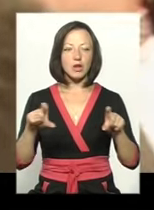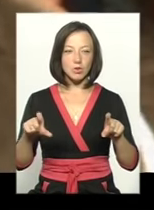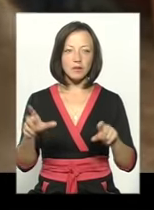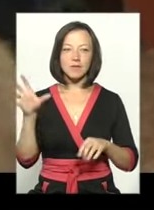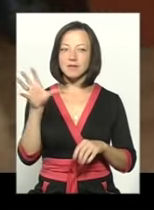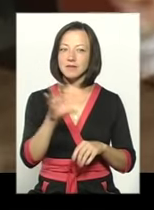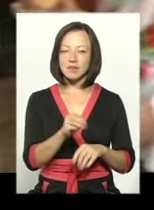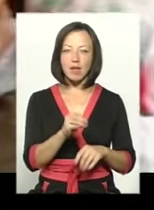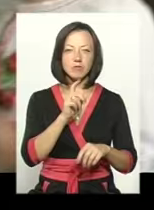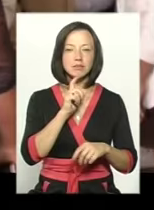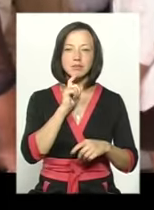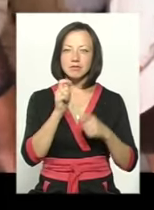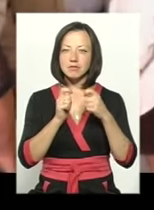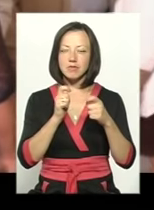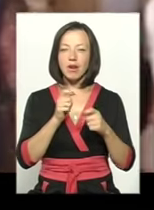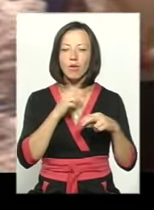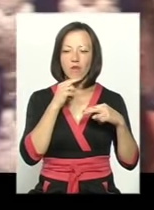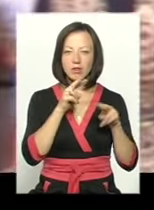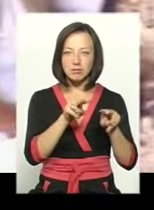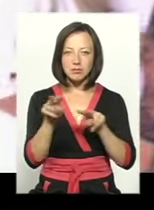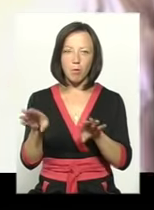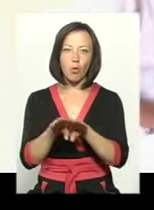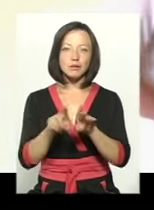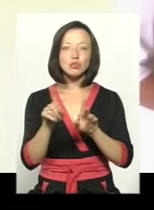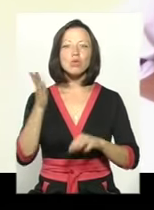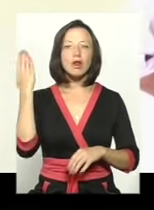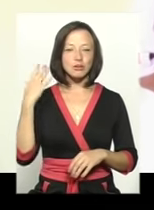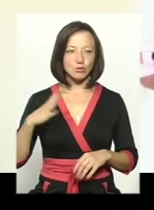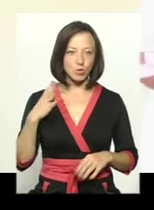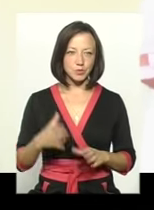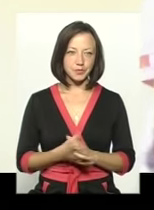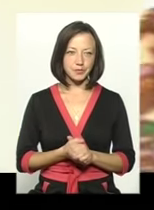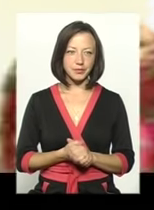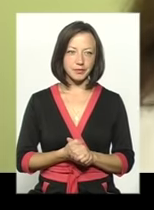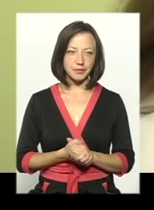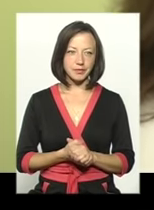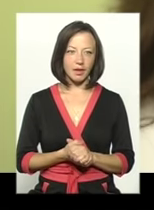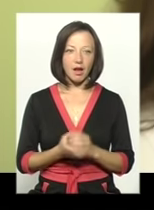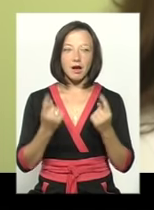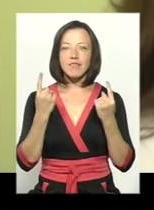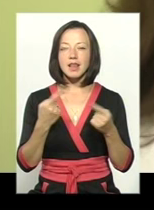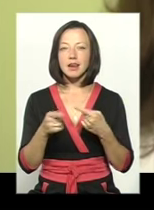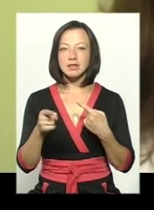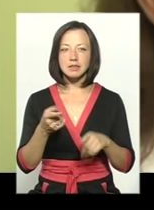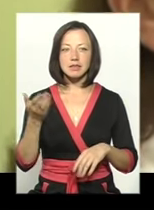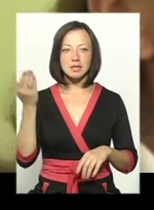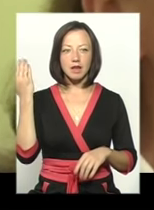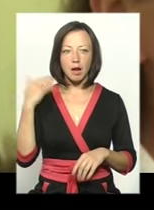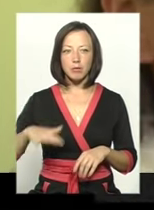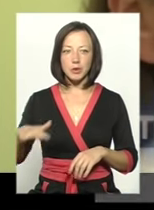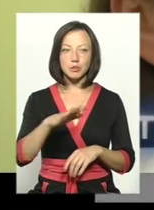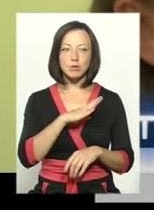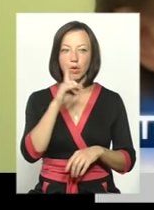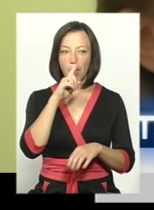Усе пильно оглядають. Порівнюють із тим, що мали. Велика різниця, тому що там приміщення було